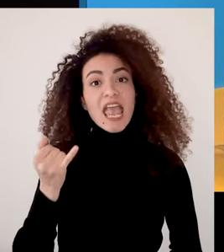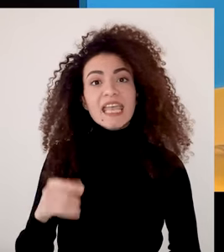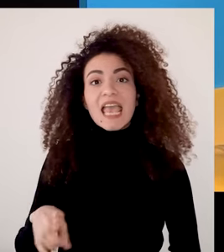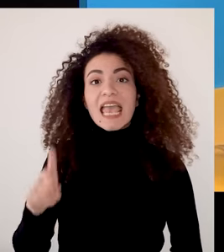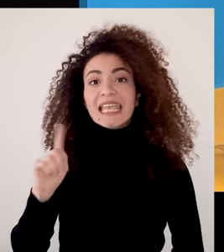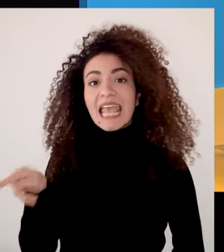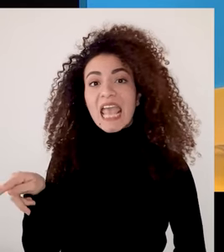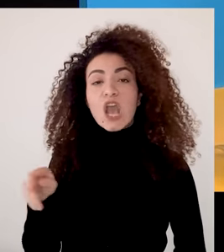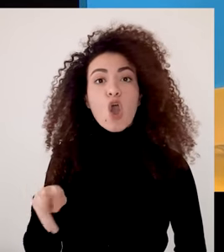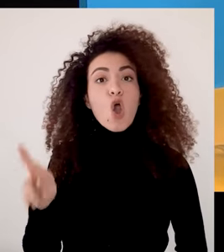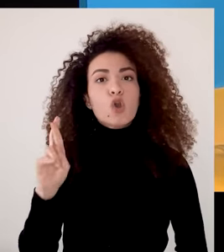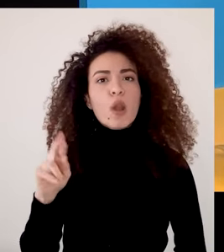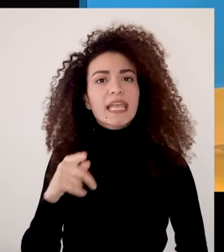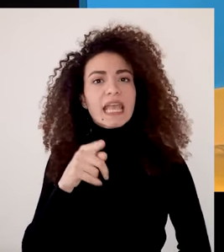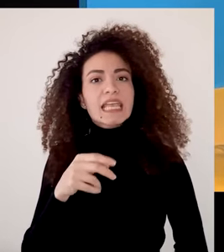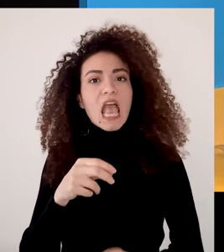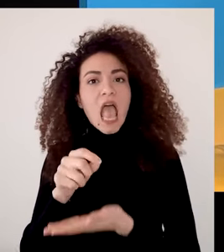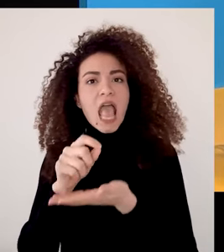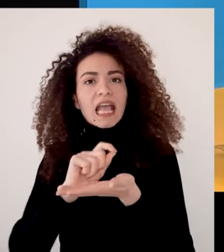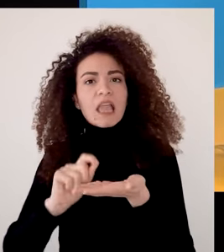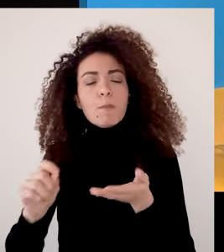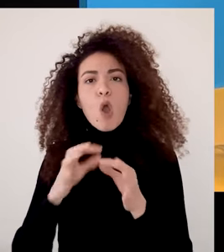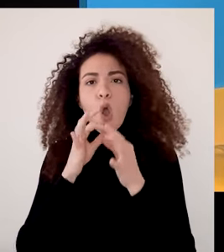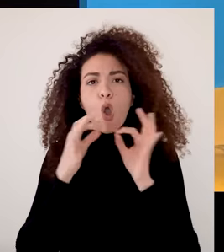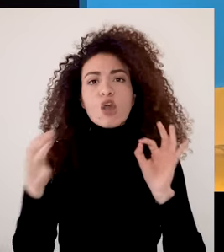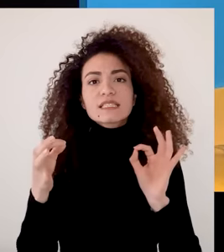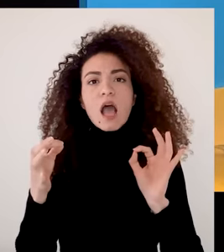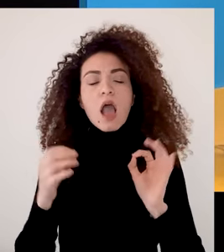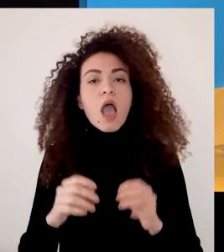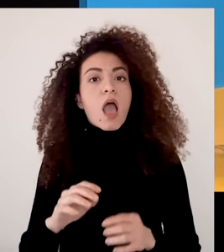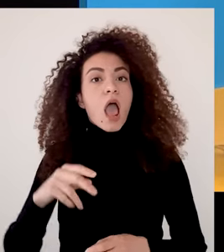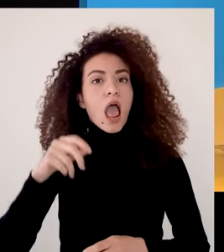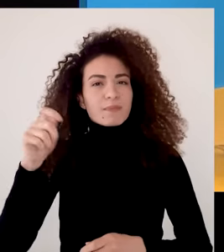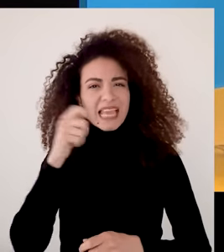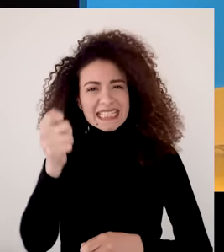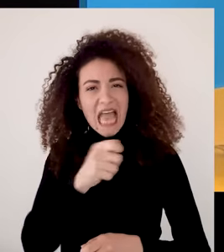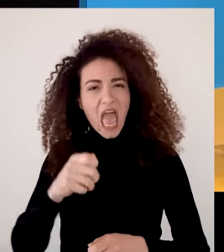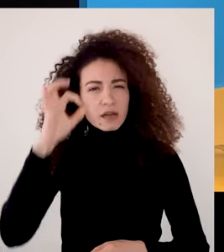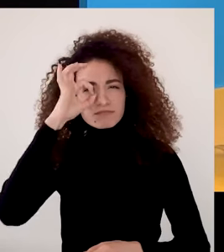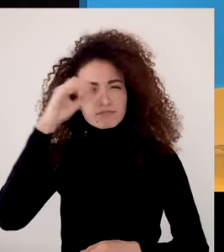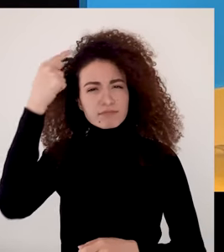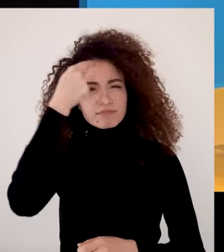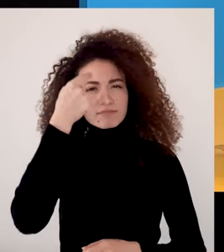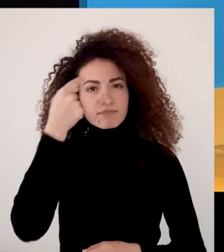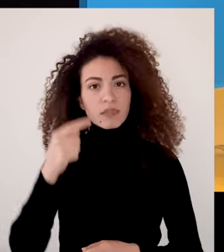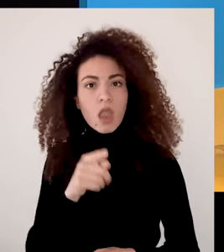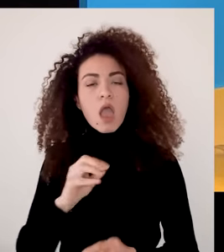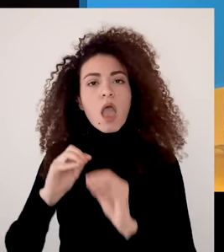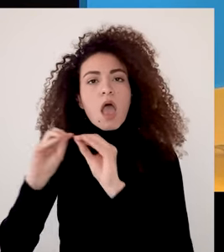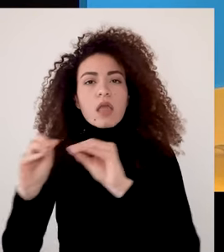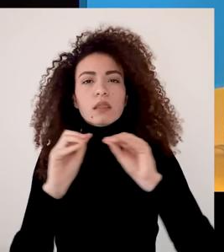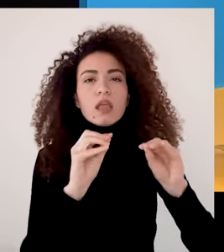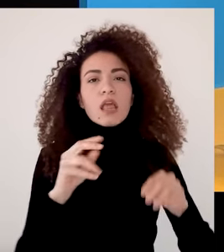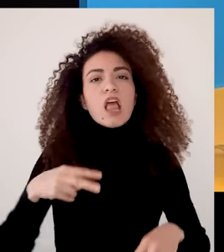سلسلة قصص الأطفال الشهيرة هاري بوتر فعرضت نصها للنشر لـ 12 دار نشر قبل ما يقبل